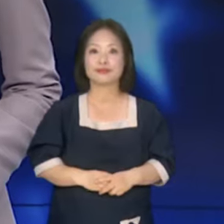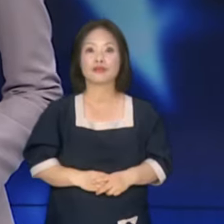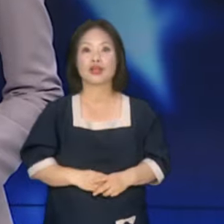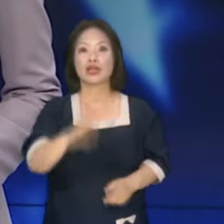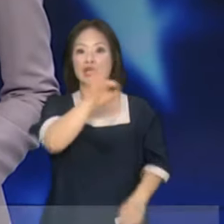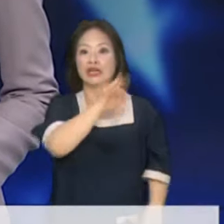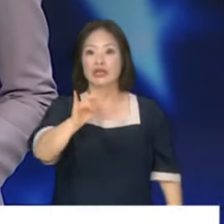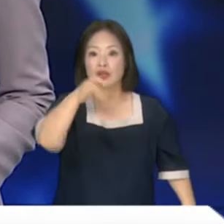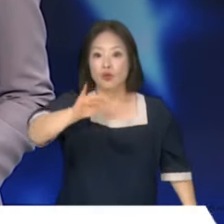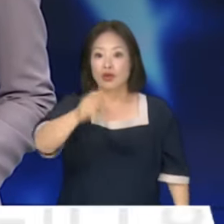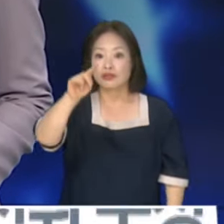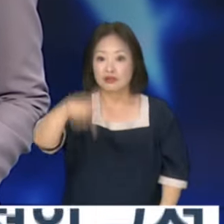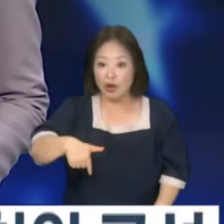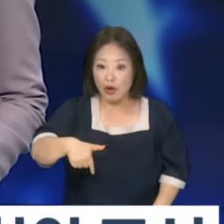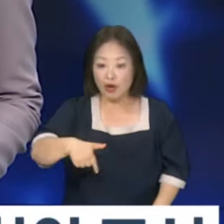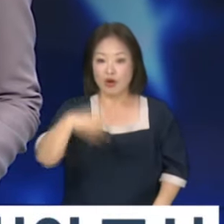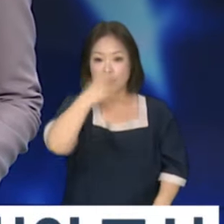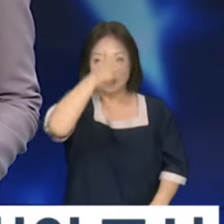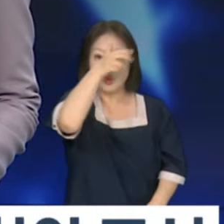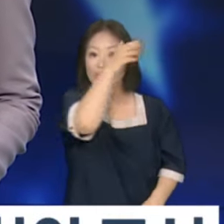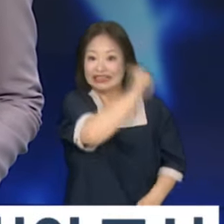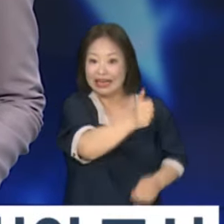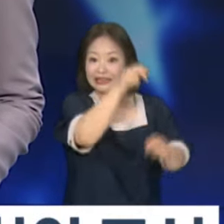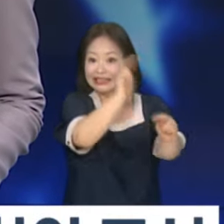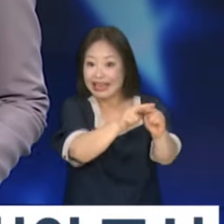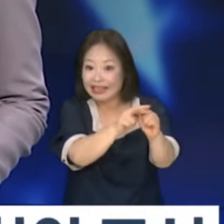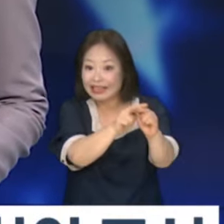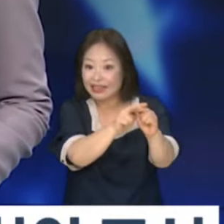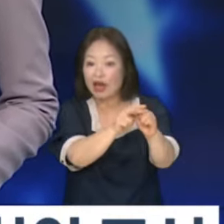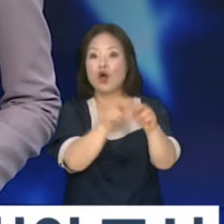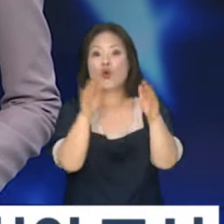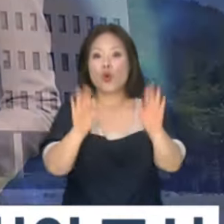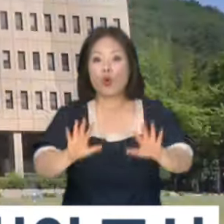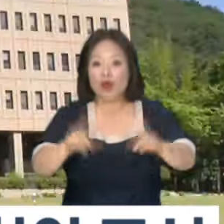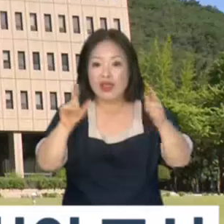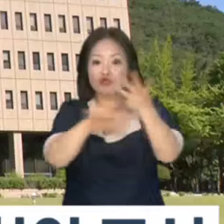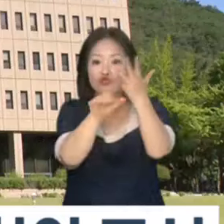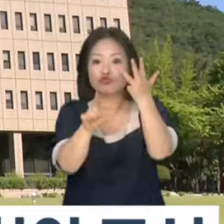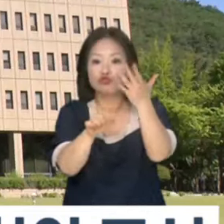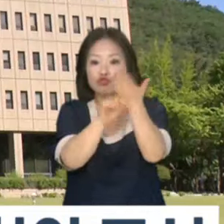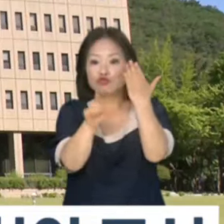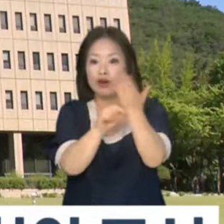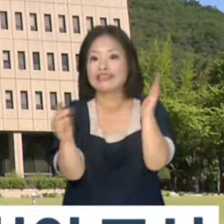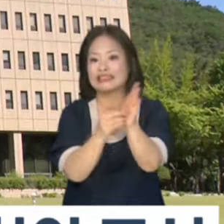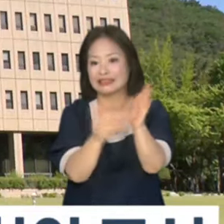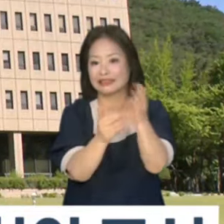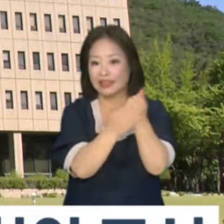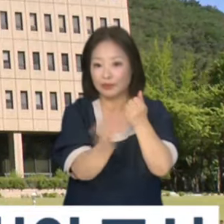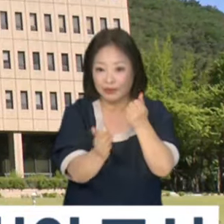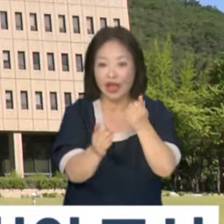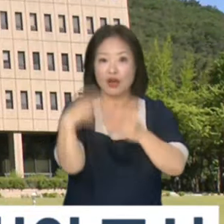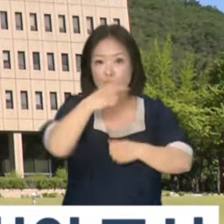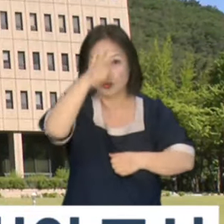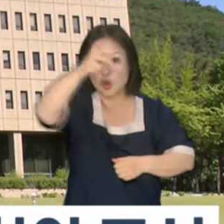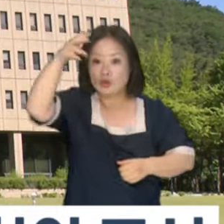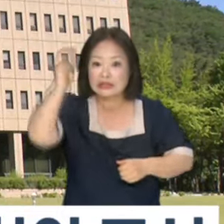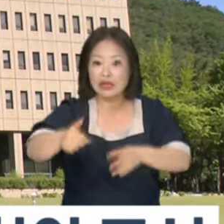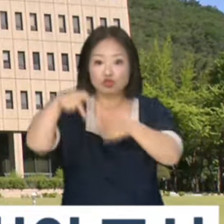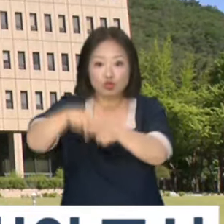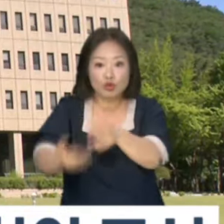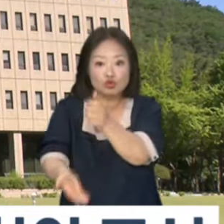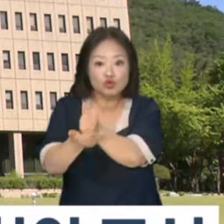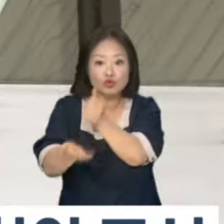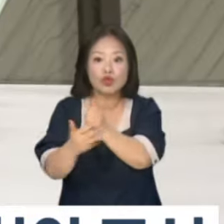이원석 검찰총장 임기가 오는 9월 중순 만료됨에 따라 법무부가 후임 인선을 위한 검찰총장 후보